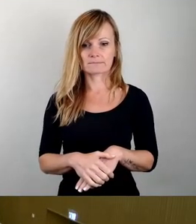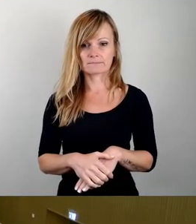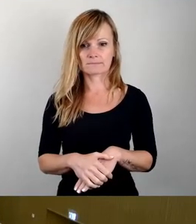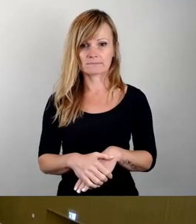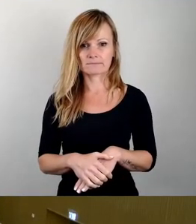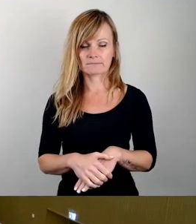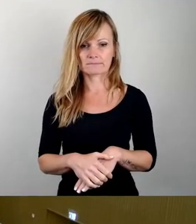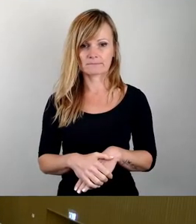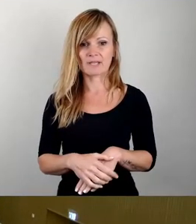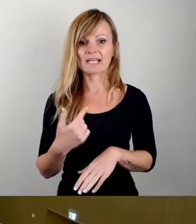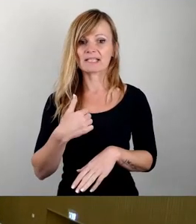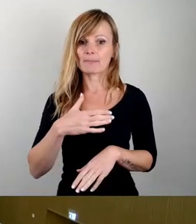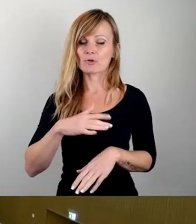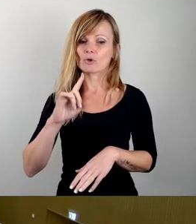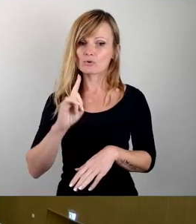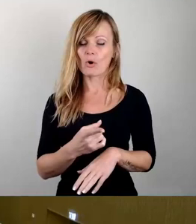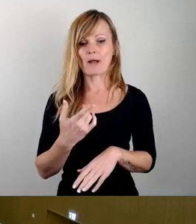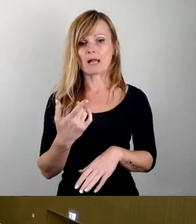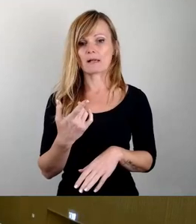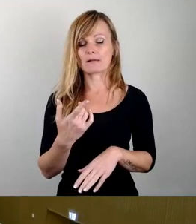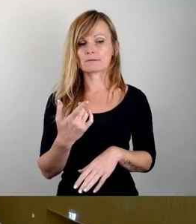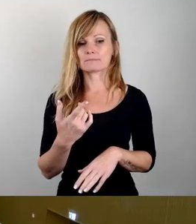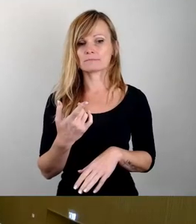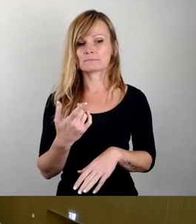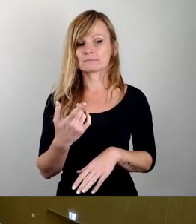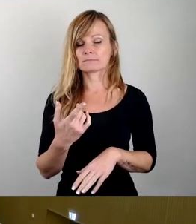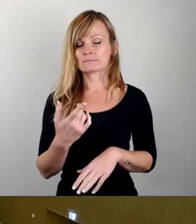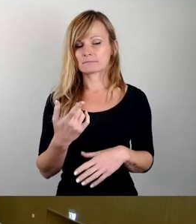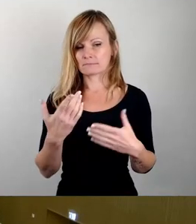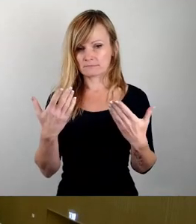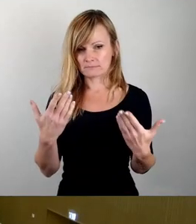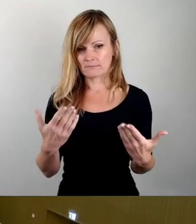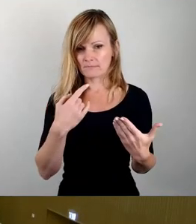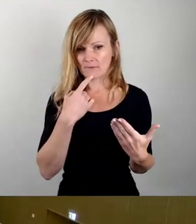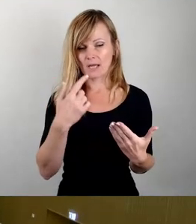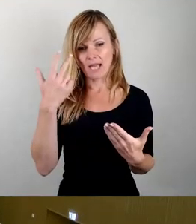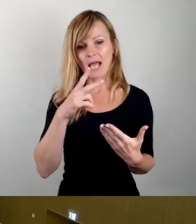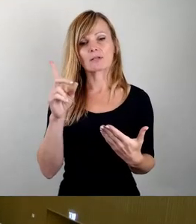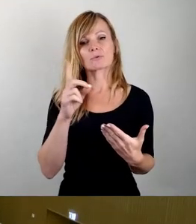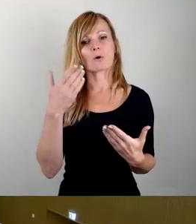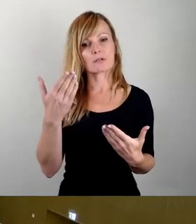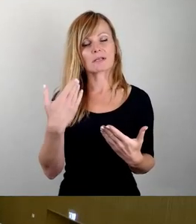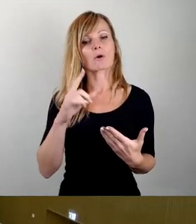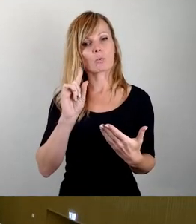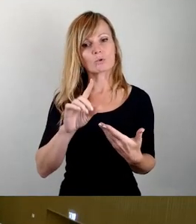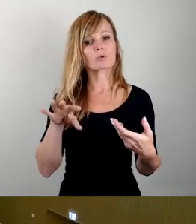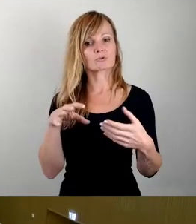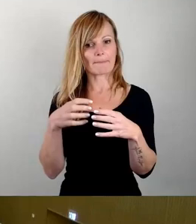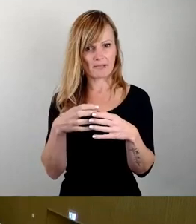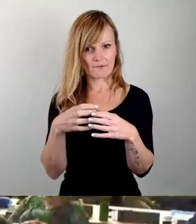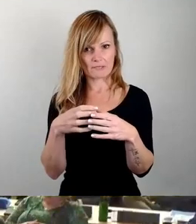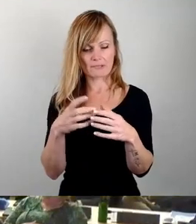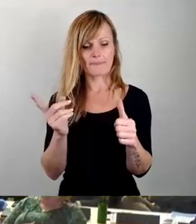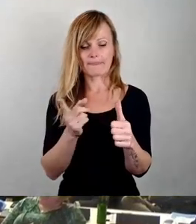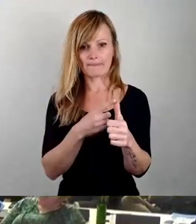Also ich möchte hier noch mal festhalten, Sie haben das, Herr Donhauser, sehr gut noch mal in Worte zusammengefasst. Das eine war das